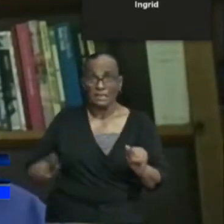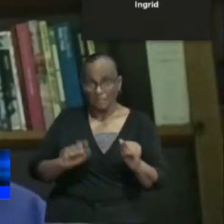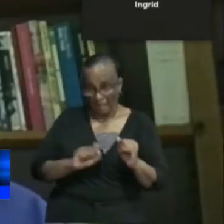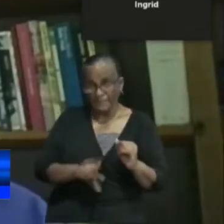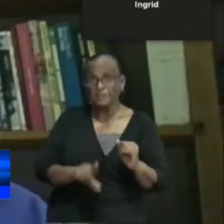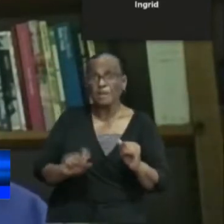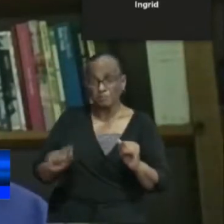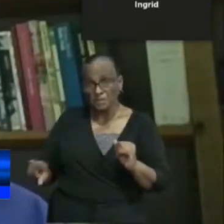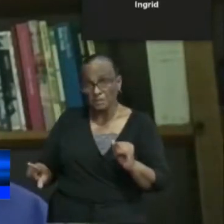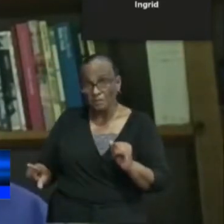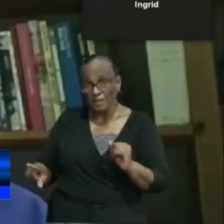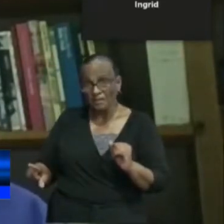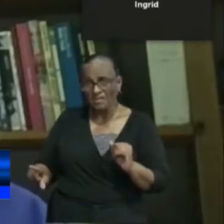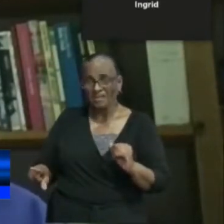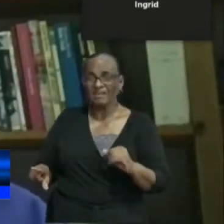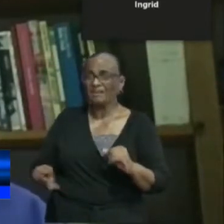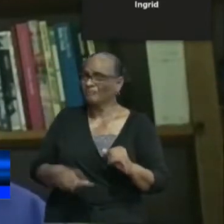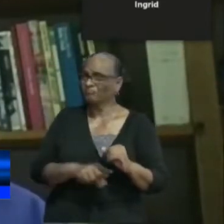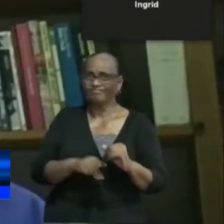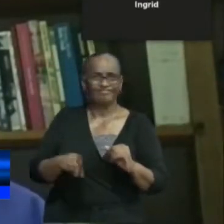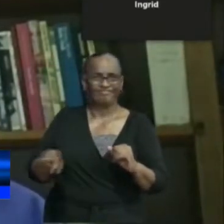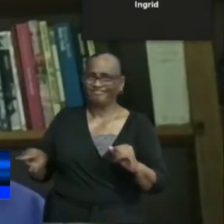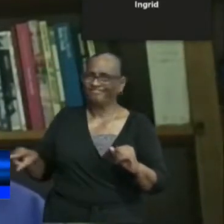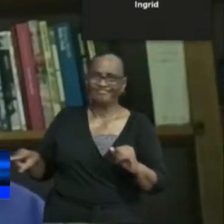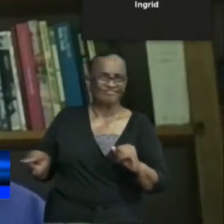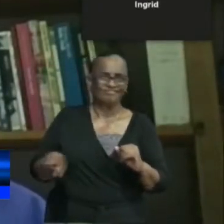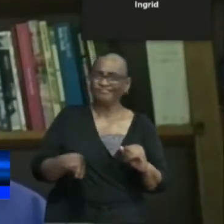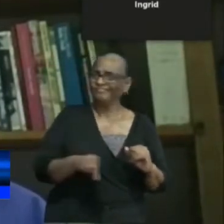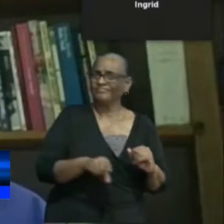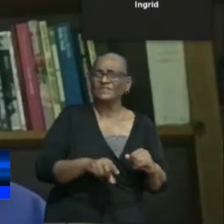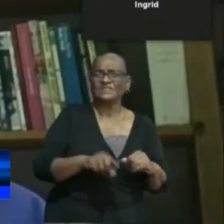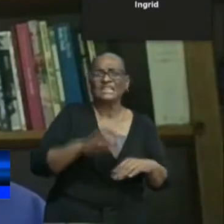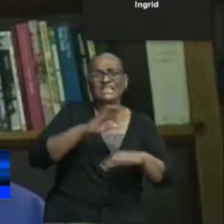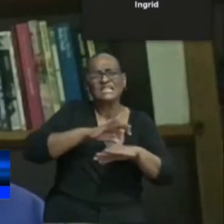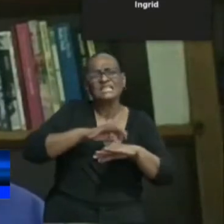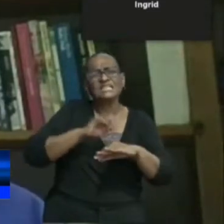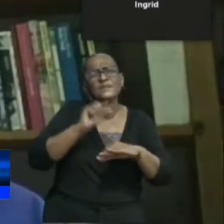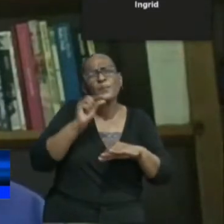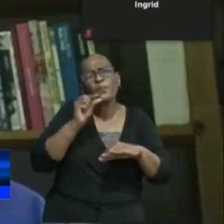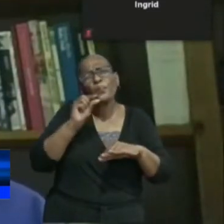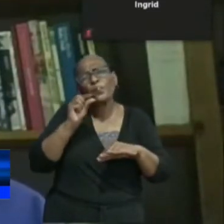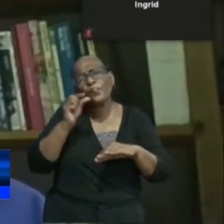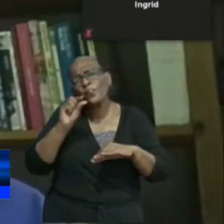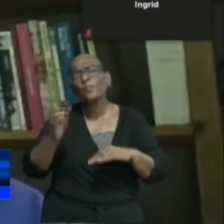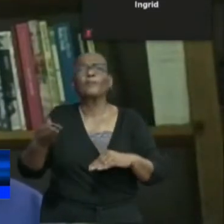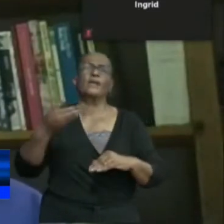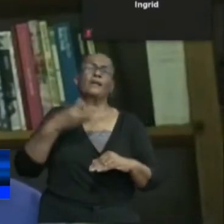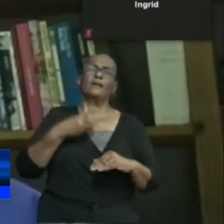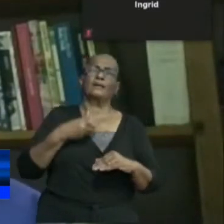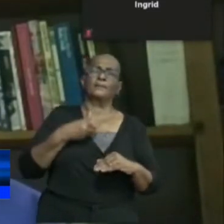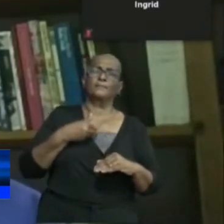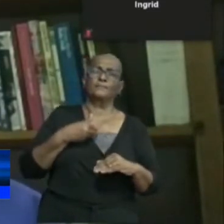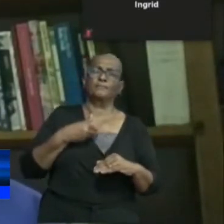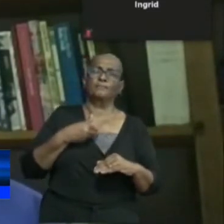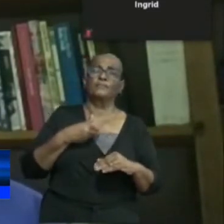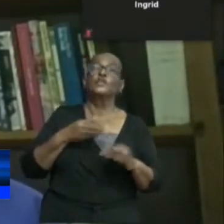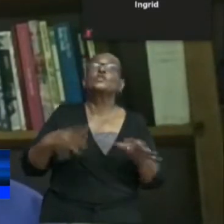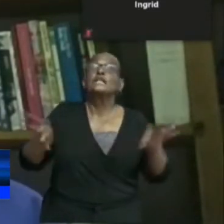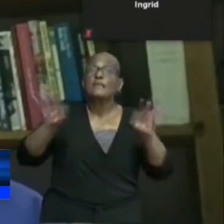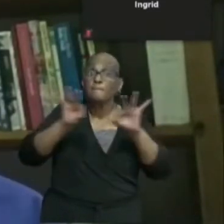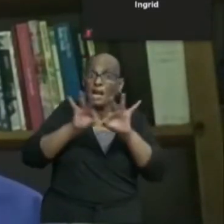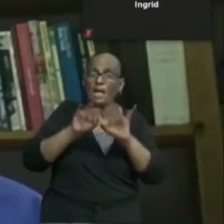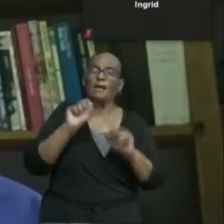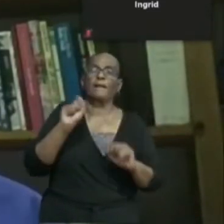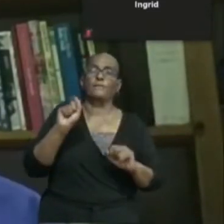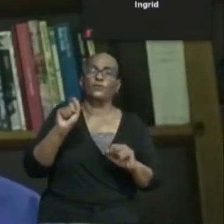geweest hebben geen van allen meer dan milde griepverschijnselen gehad. Dus dat is een belangrijk